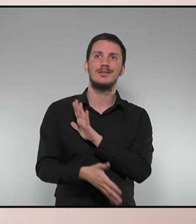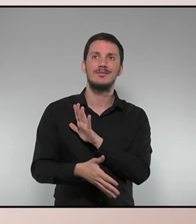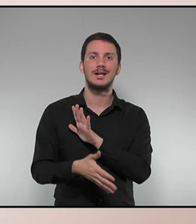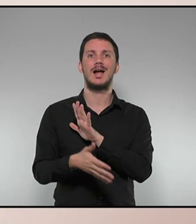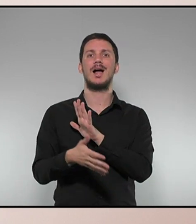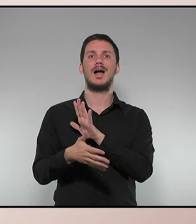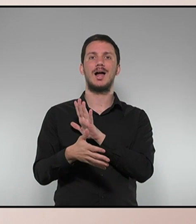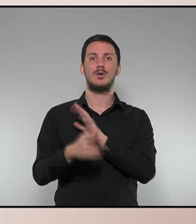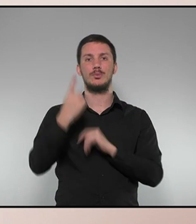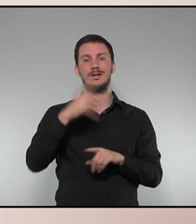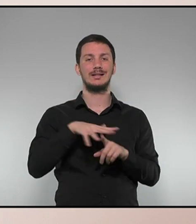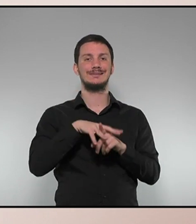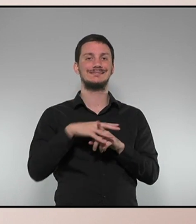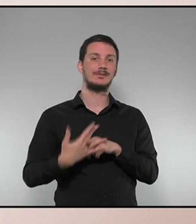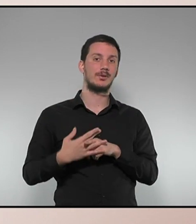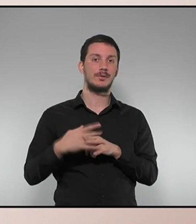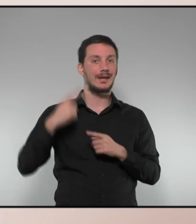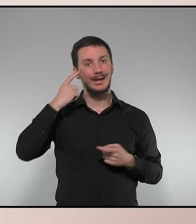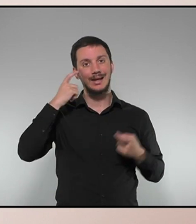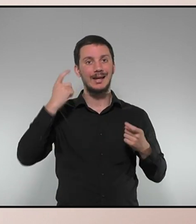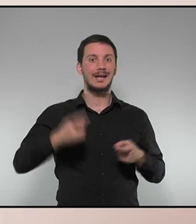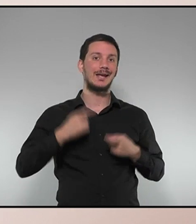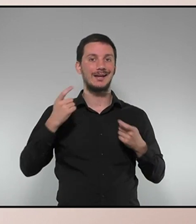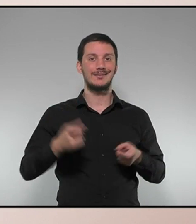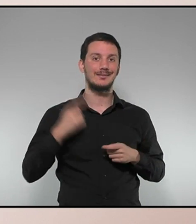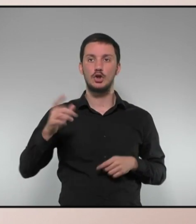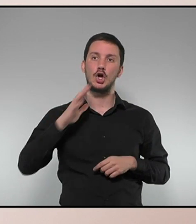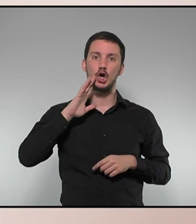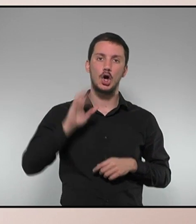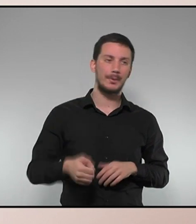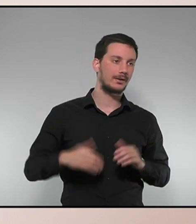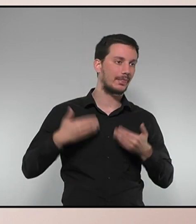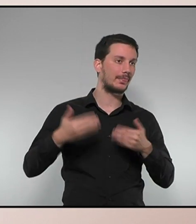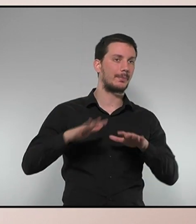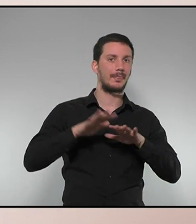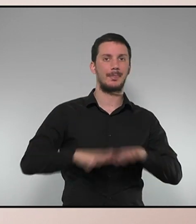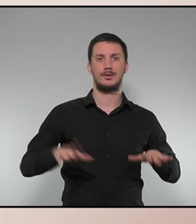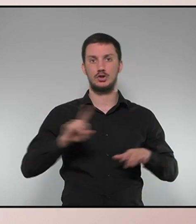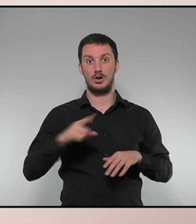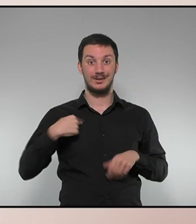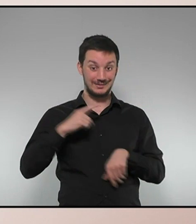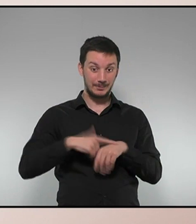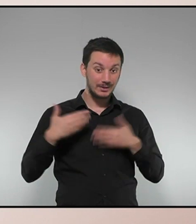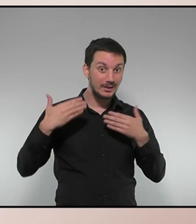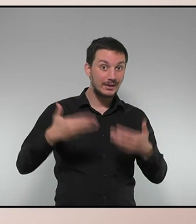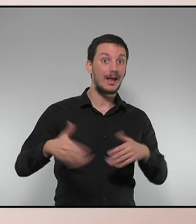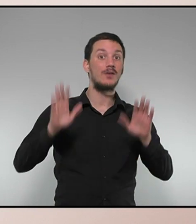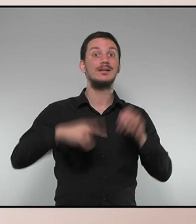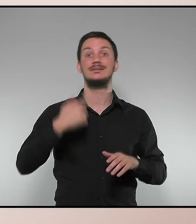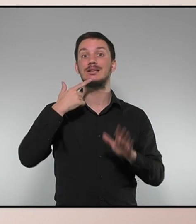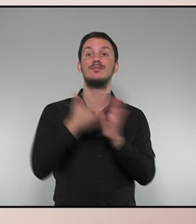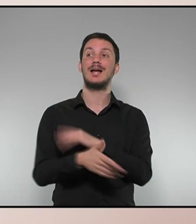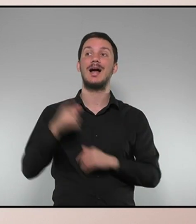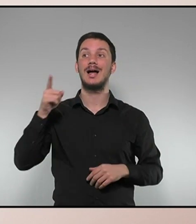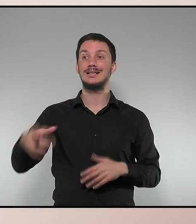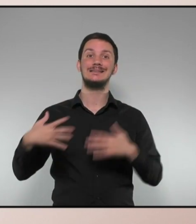dilatar una situació o intentar provocar un desgast al govern sinó, sobretot, dilatar en el temps el que vol dir és que els recursos per a la sanitat